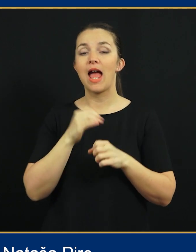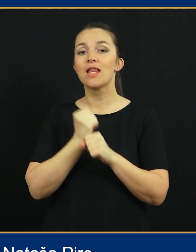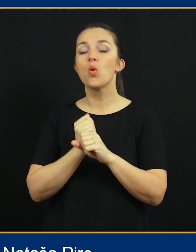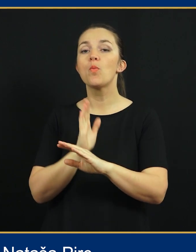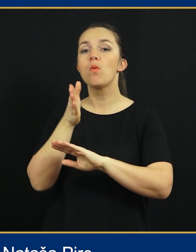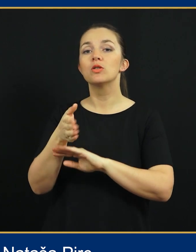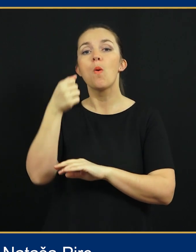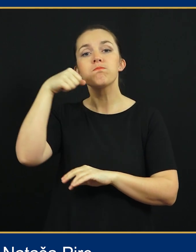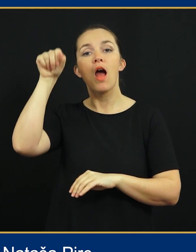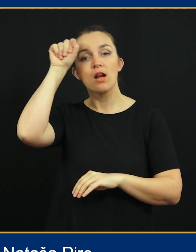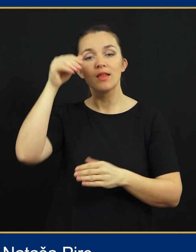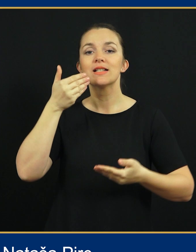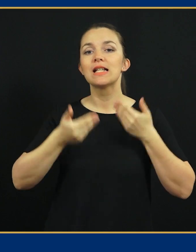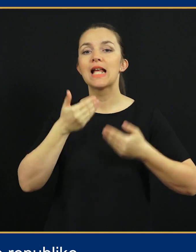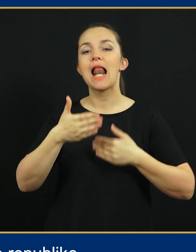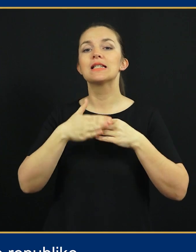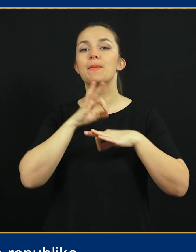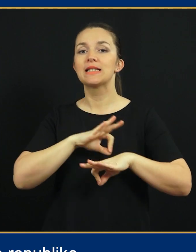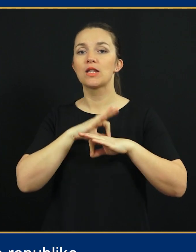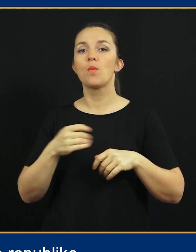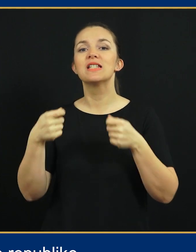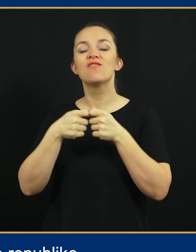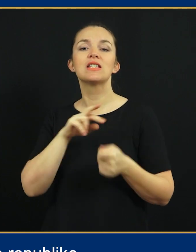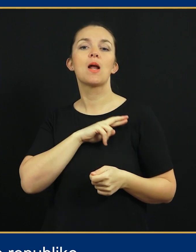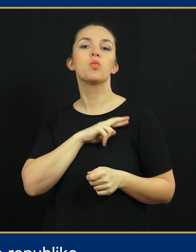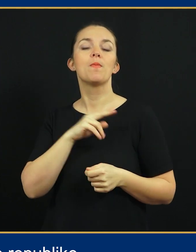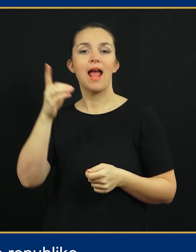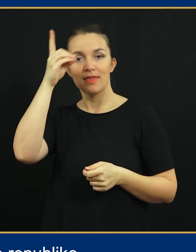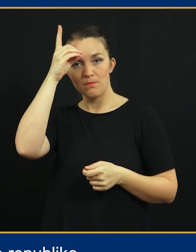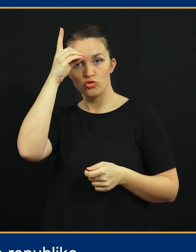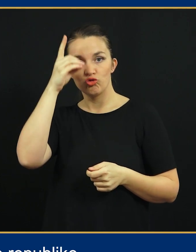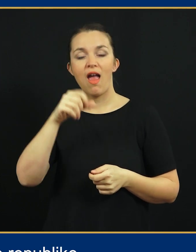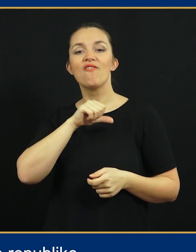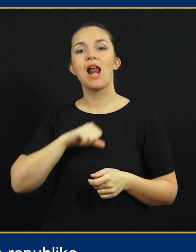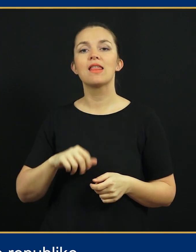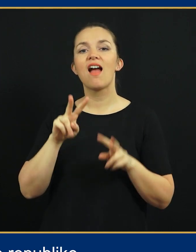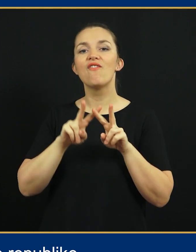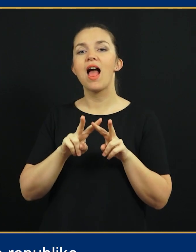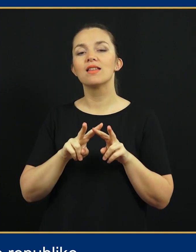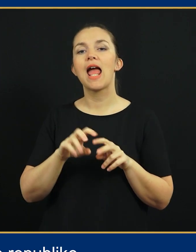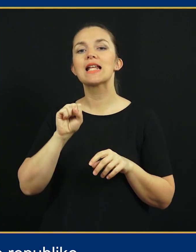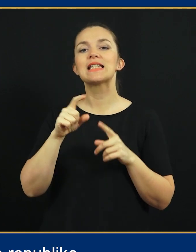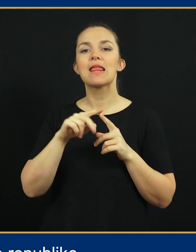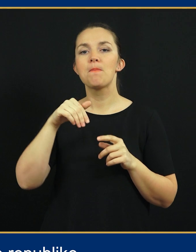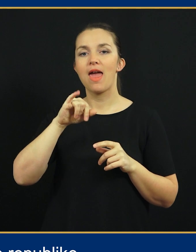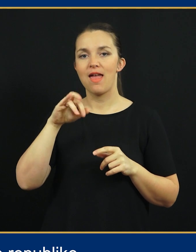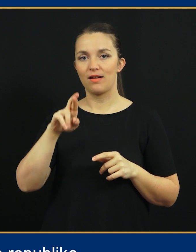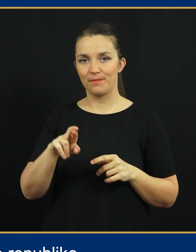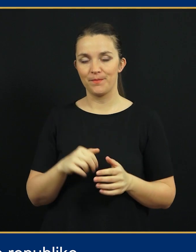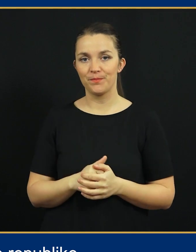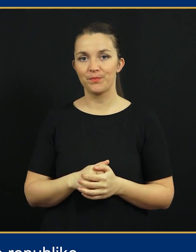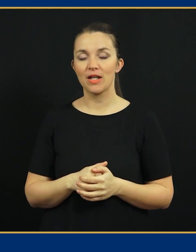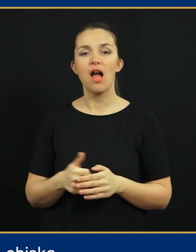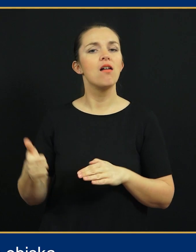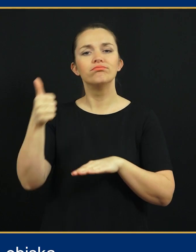Obisk v Obisk Berlinu se stala s predsednikom Zvezdne republike Nemčije Frankom Walterjem Steinmajerjem.